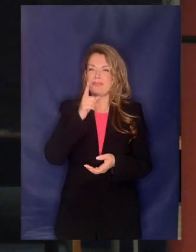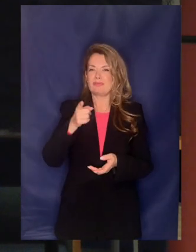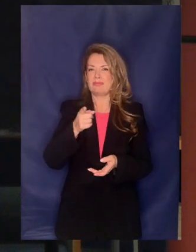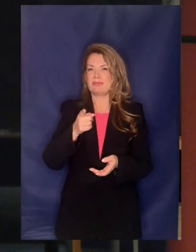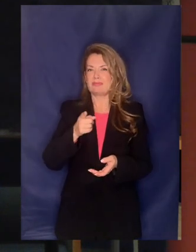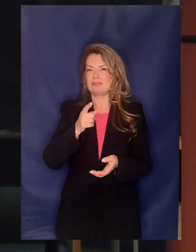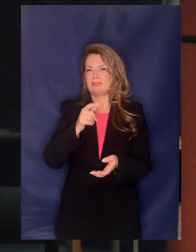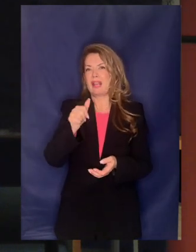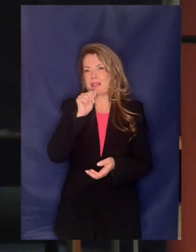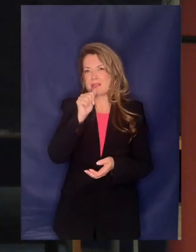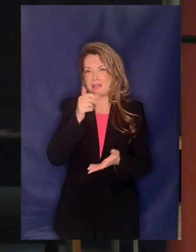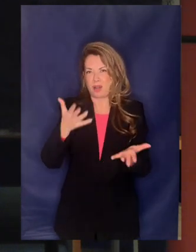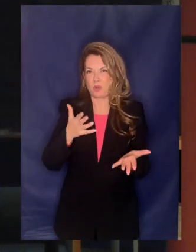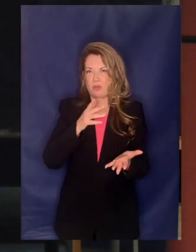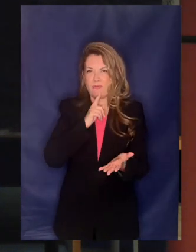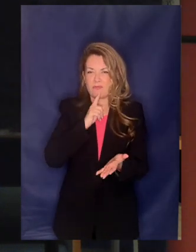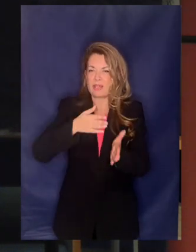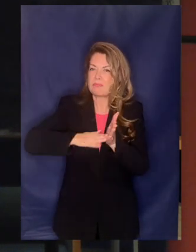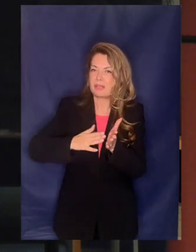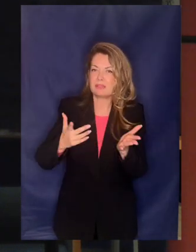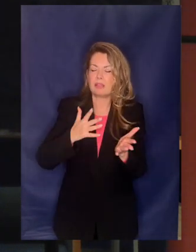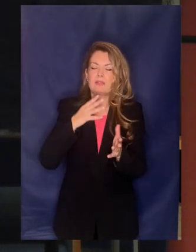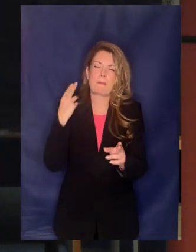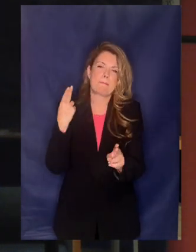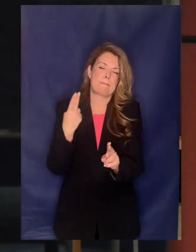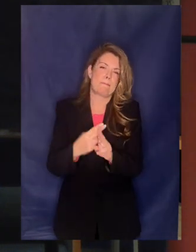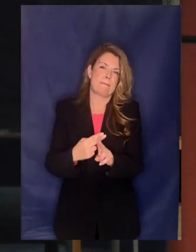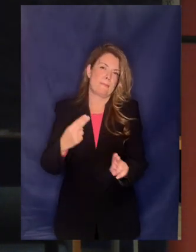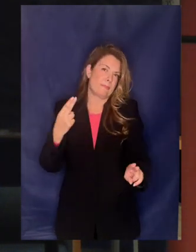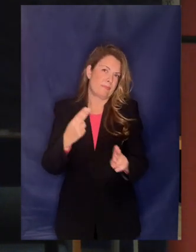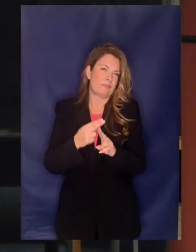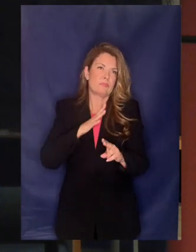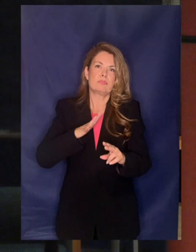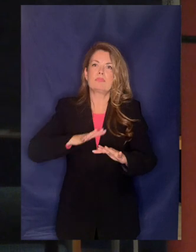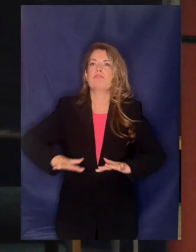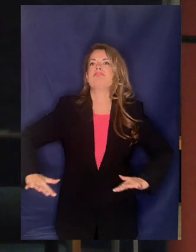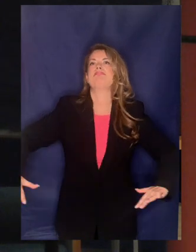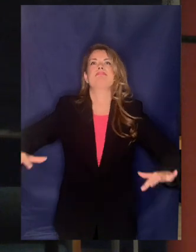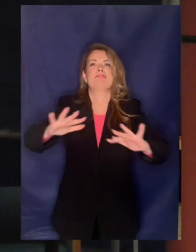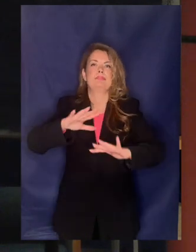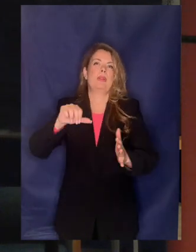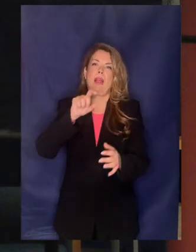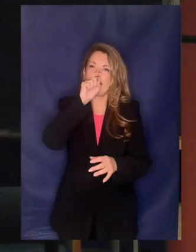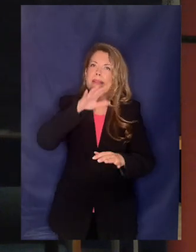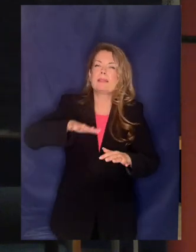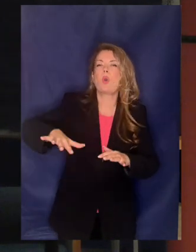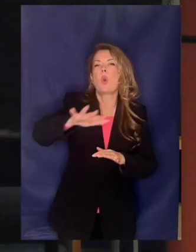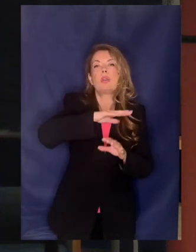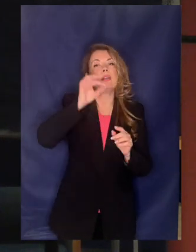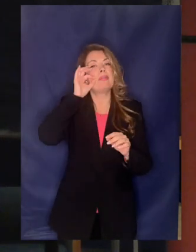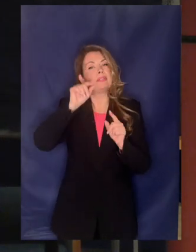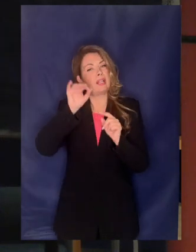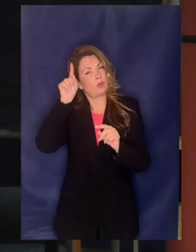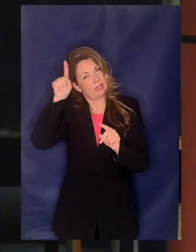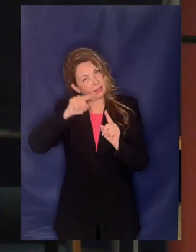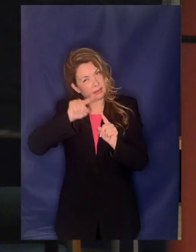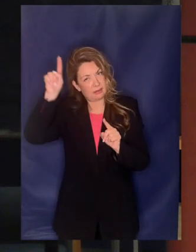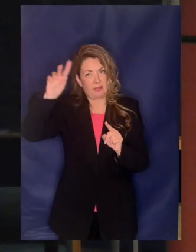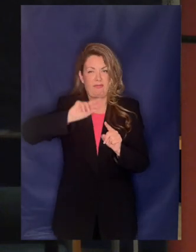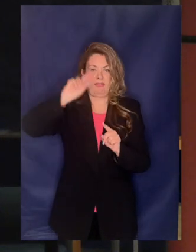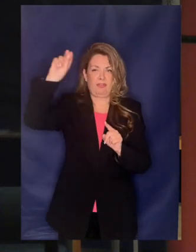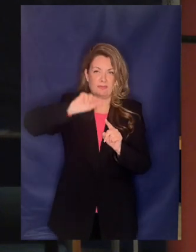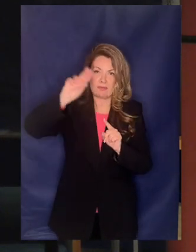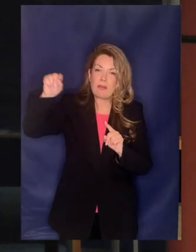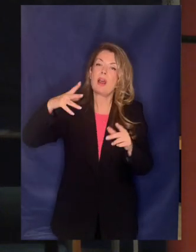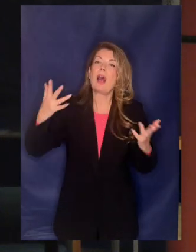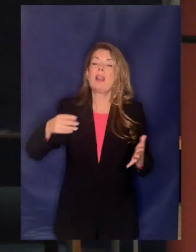ωφέλειας είναι σε τέτοιο βαθμό ζωτικής σημασίας για τον πληθυσμό της Αττικής και της Θεσσαλονίκης όπου το δημόσιο